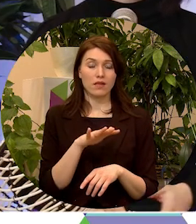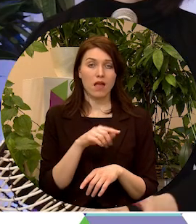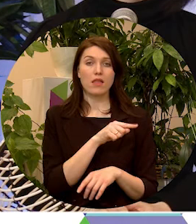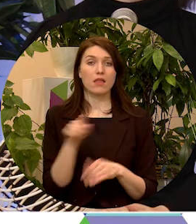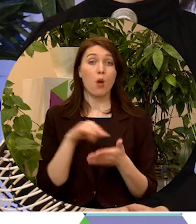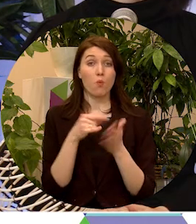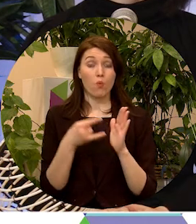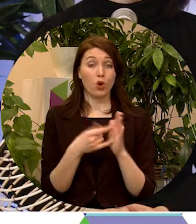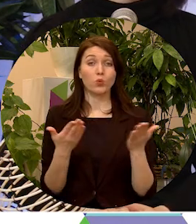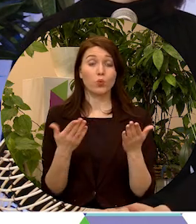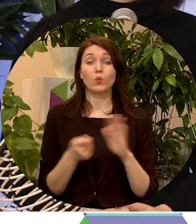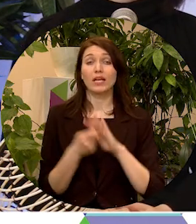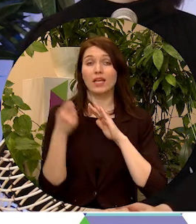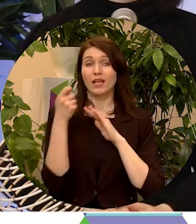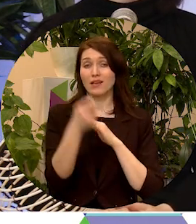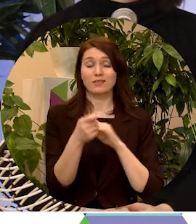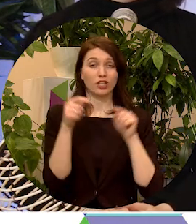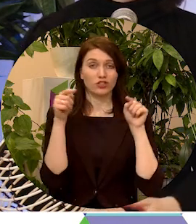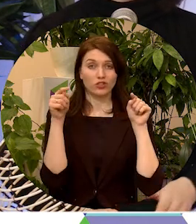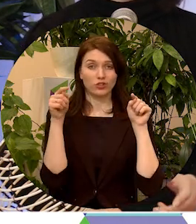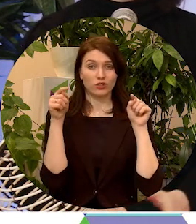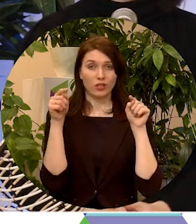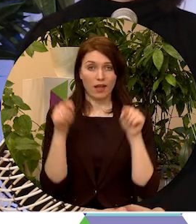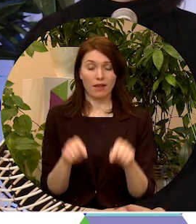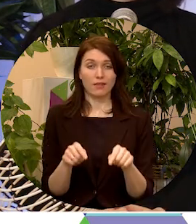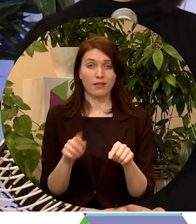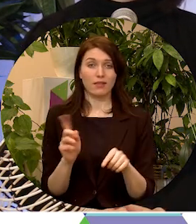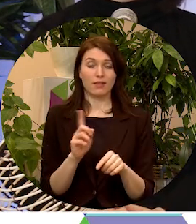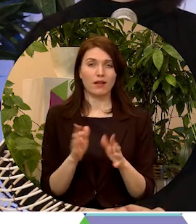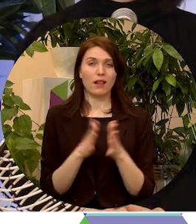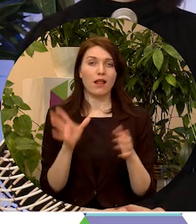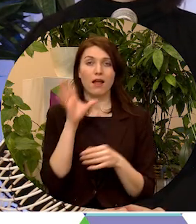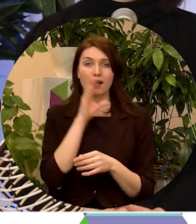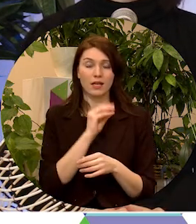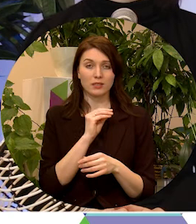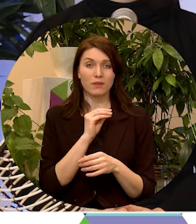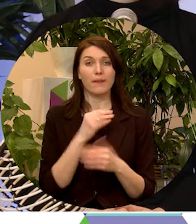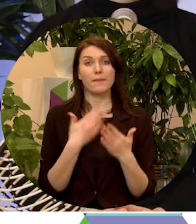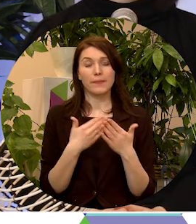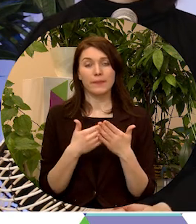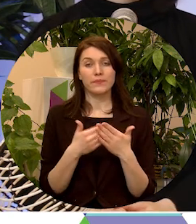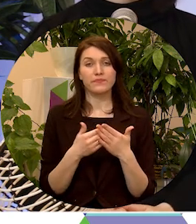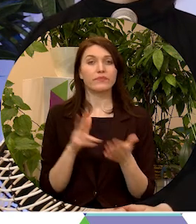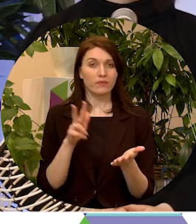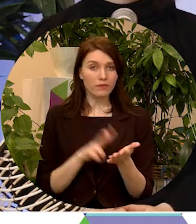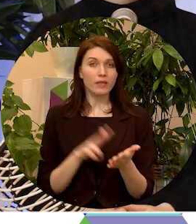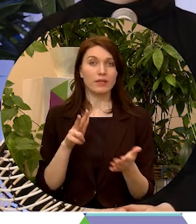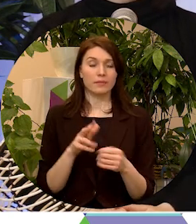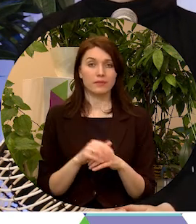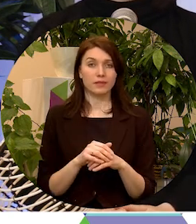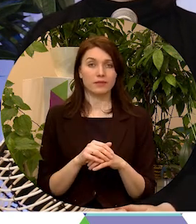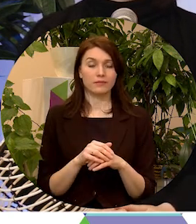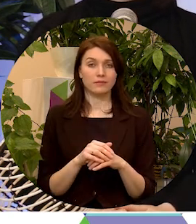projektiem, kuri tiek iesniegti šeit, ir daudz lielāka iespēja tikt apstiprinātiem.